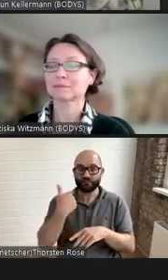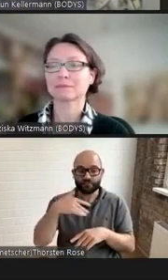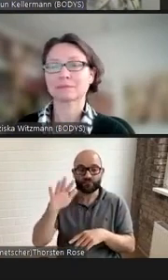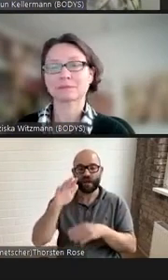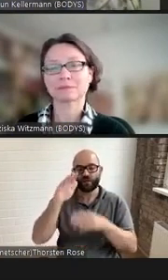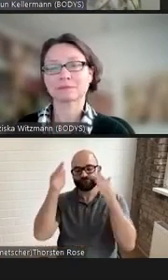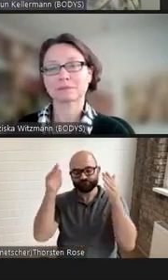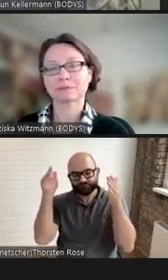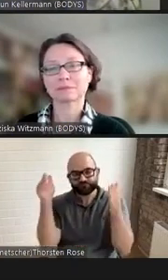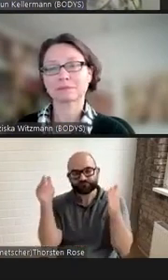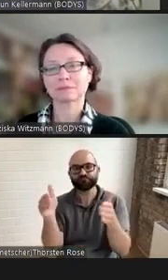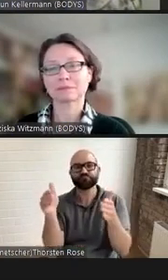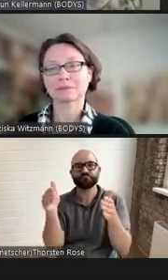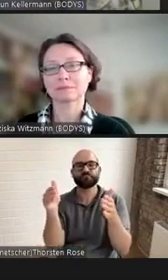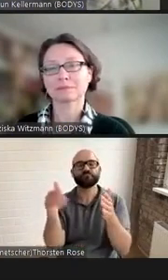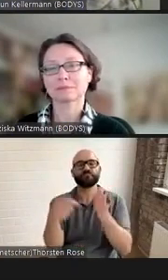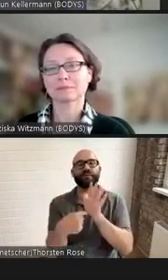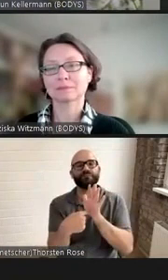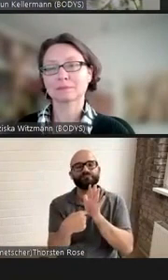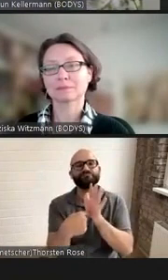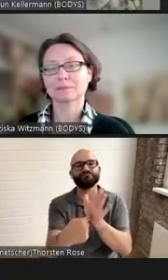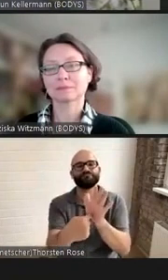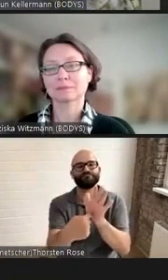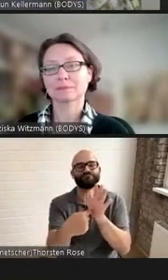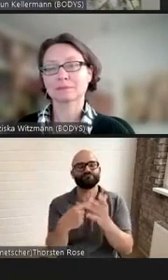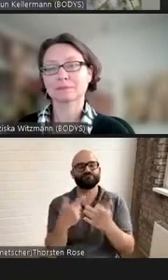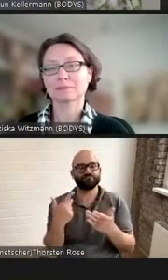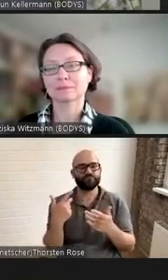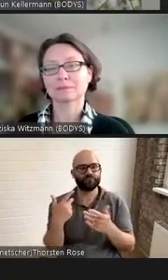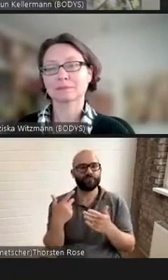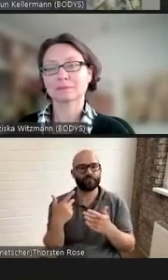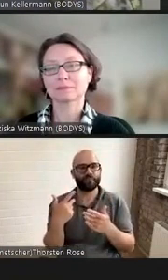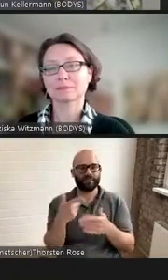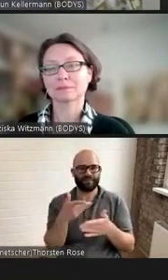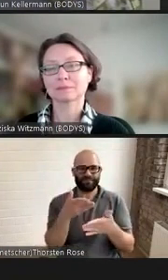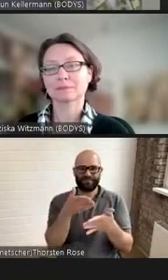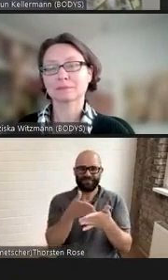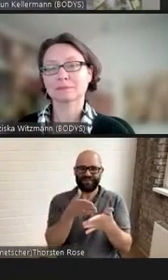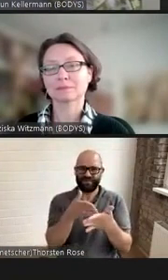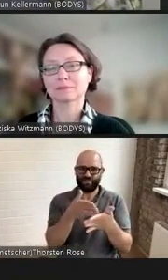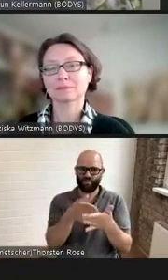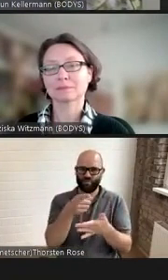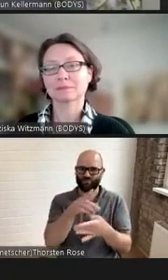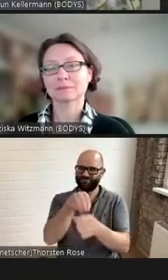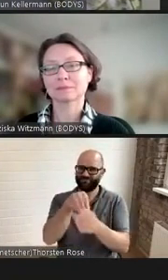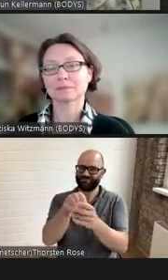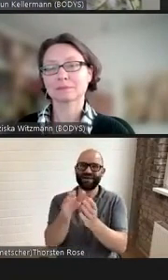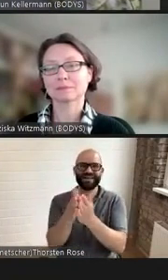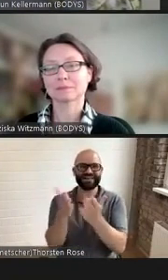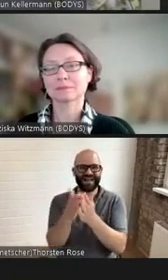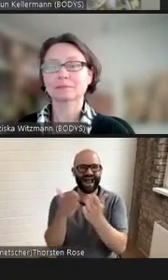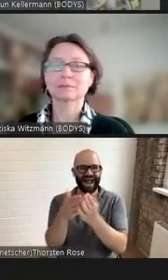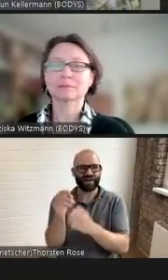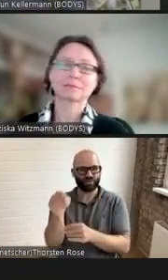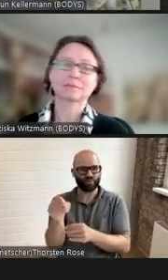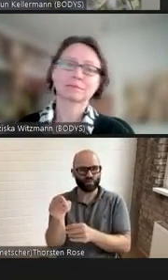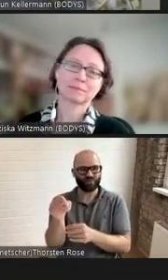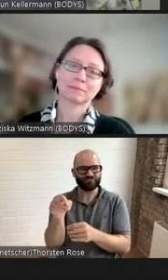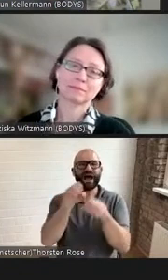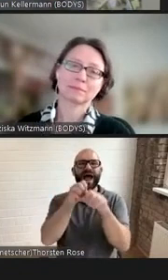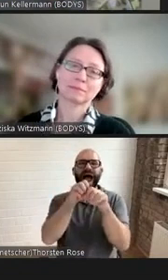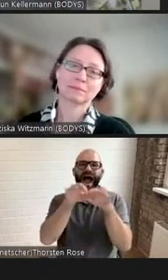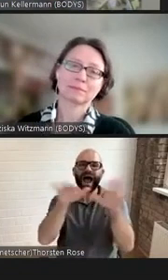was mit und aus Behinderung in der Literatur alles gemacht